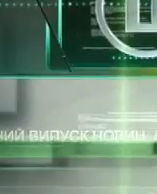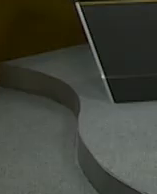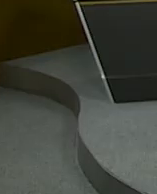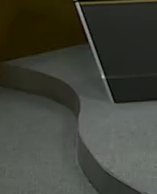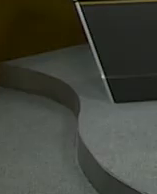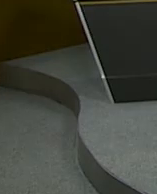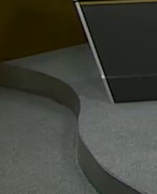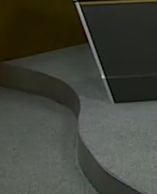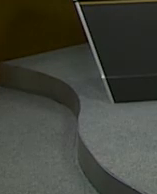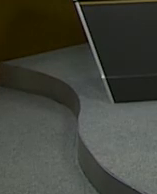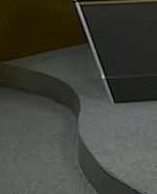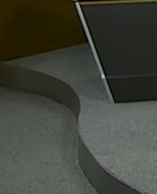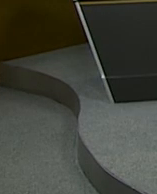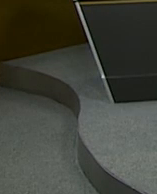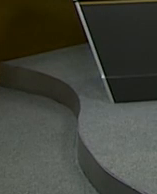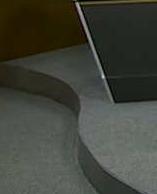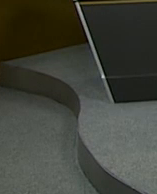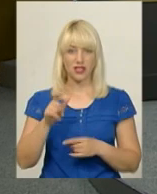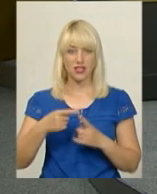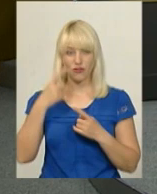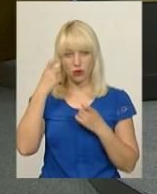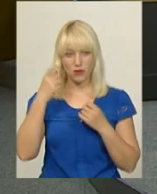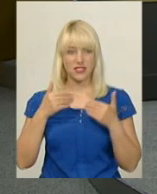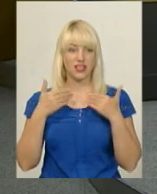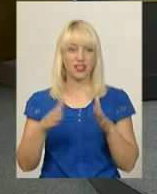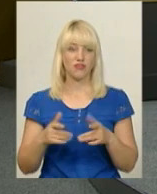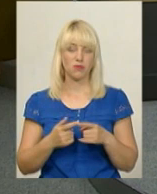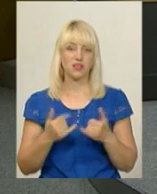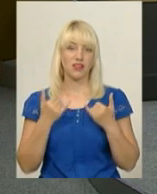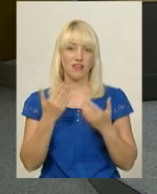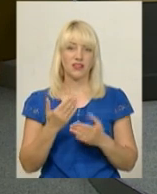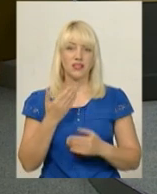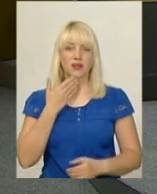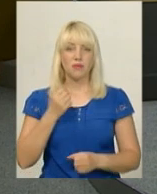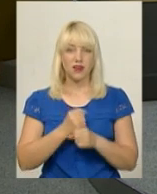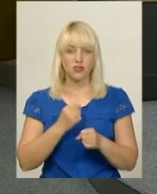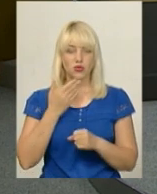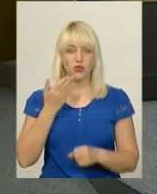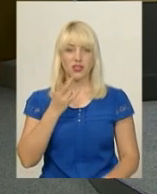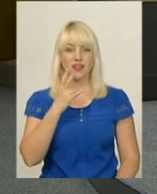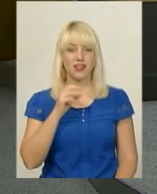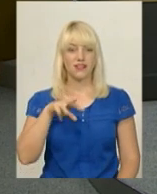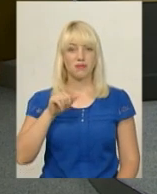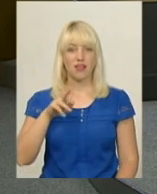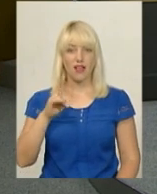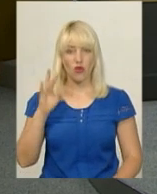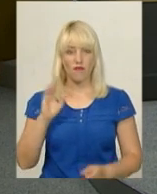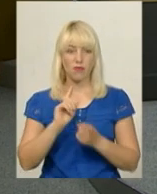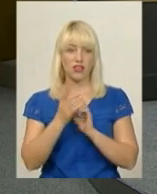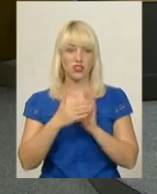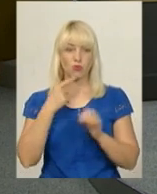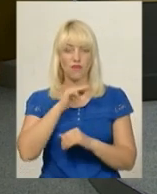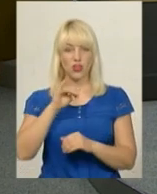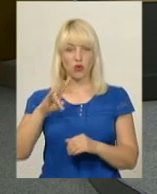Доброго вечора, шановні телеглядачі! В ефірі інформаційний випуск. У студії ведуча Ольга Несміянова на жестову мову перекладає Оксана